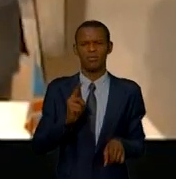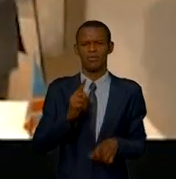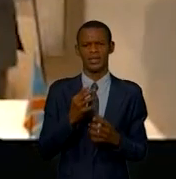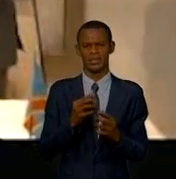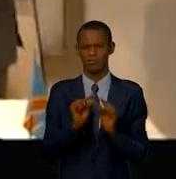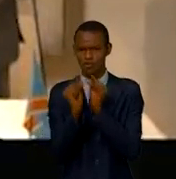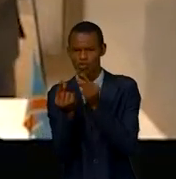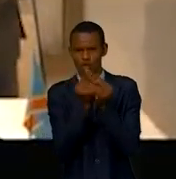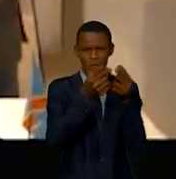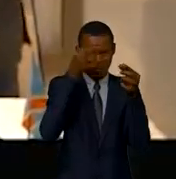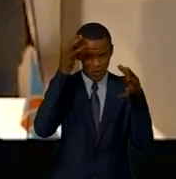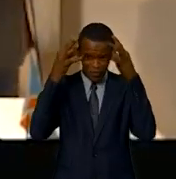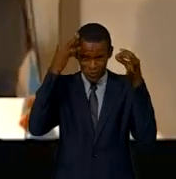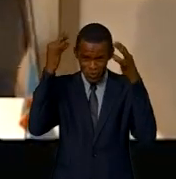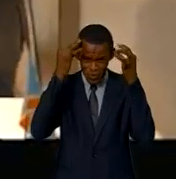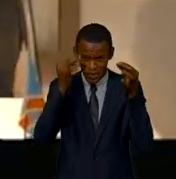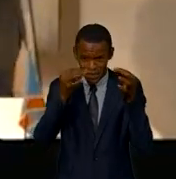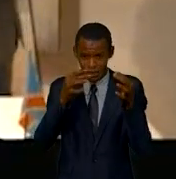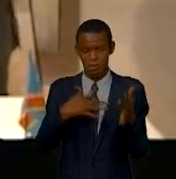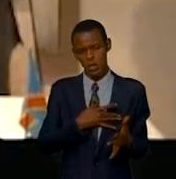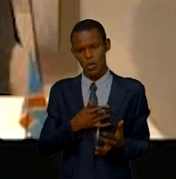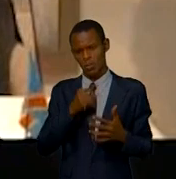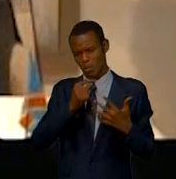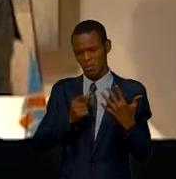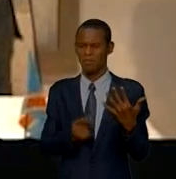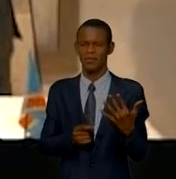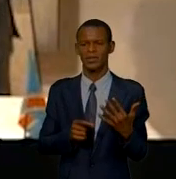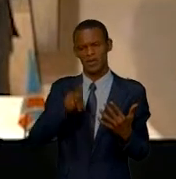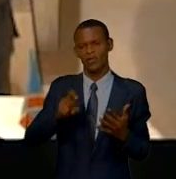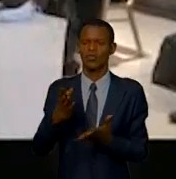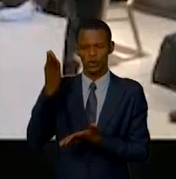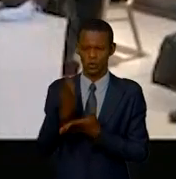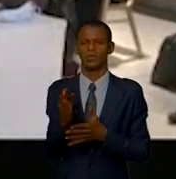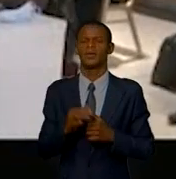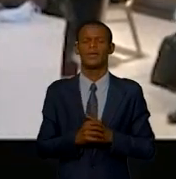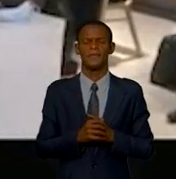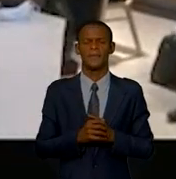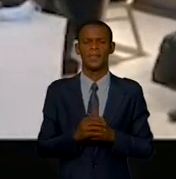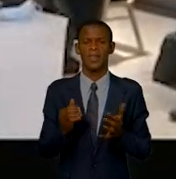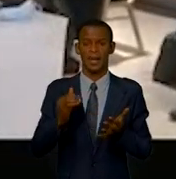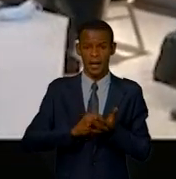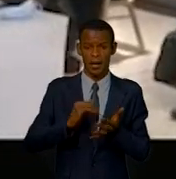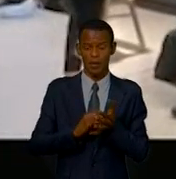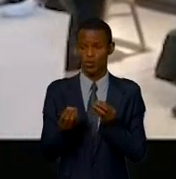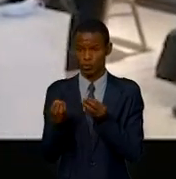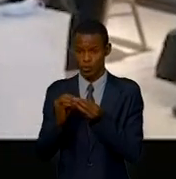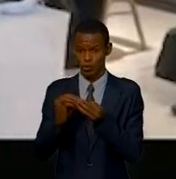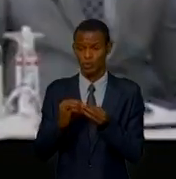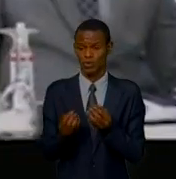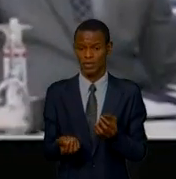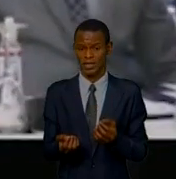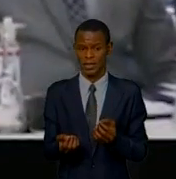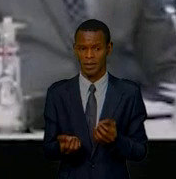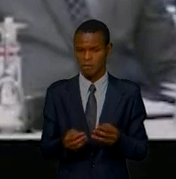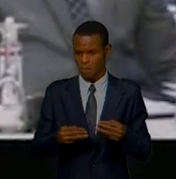-Urounana, EX-M23, et tout autre mouvement rébelle, mais également le renforcement de mesures de surveillance